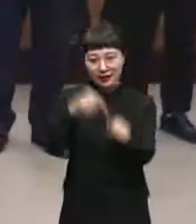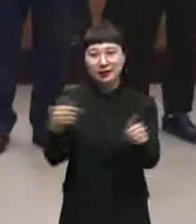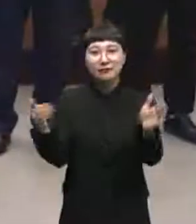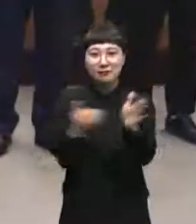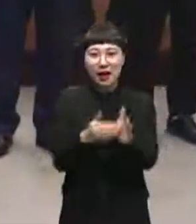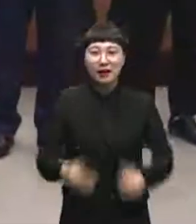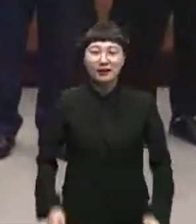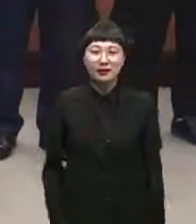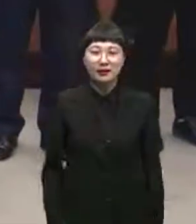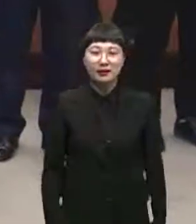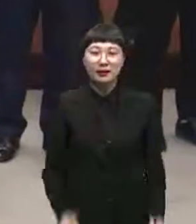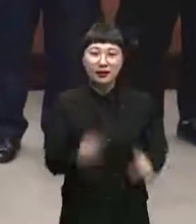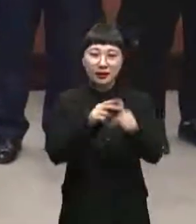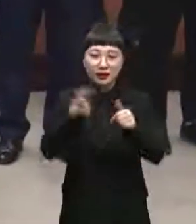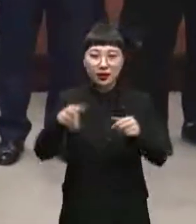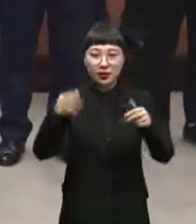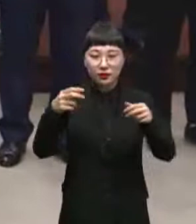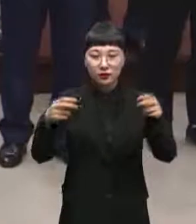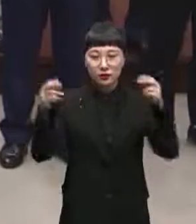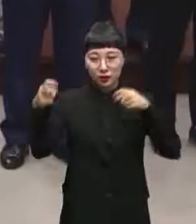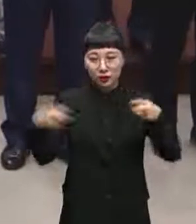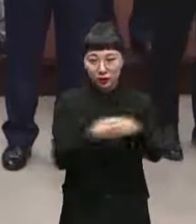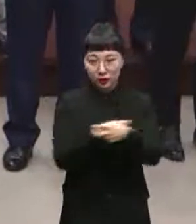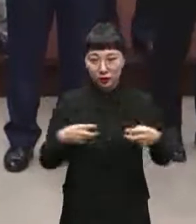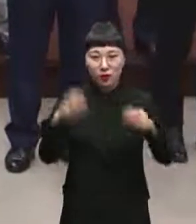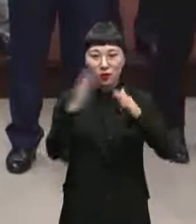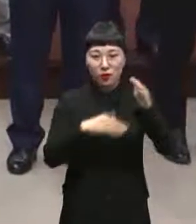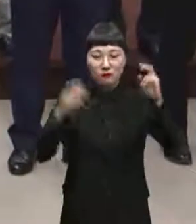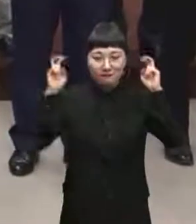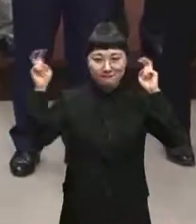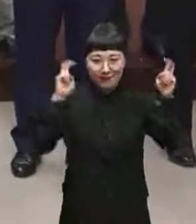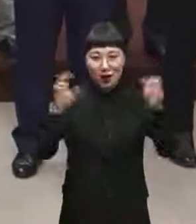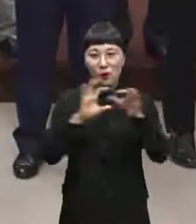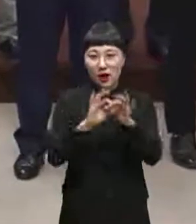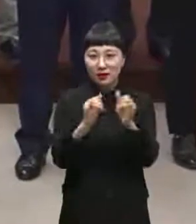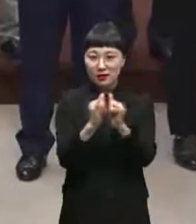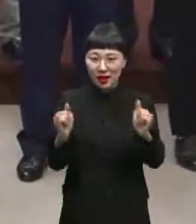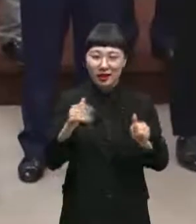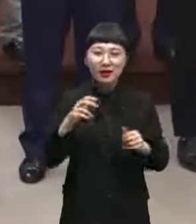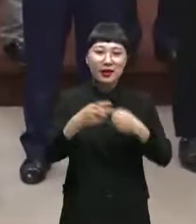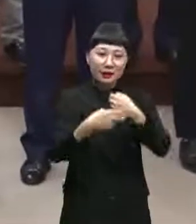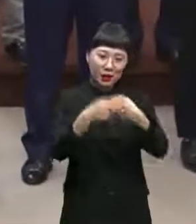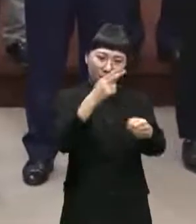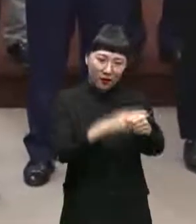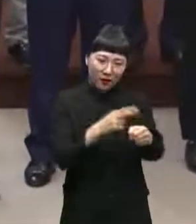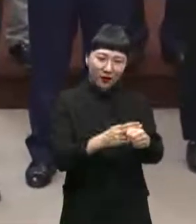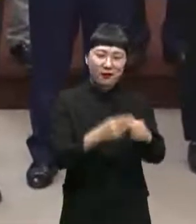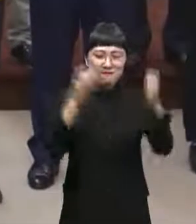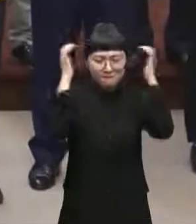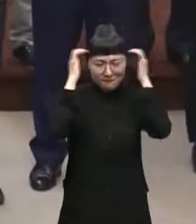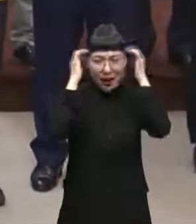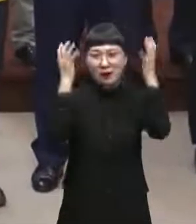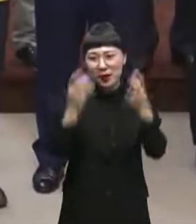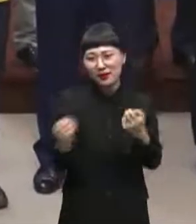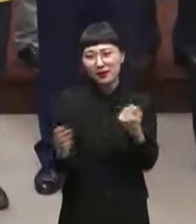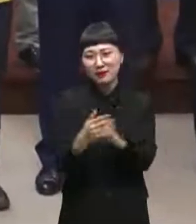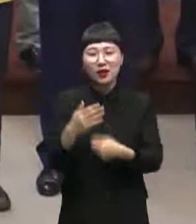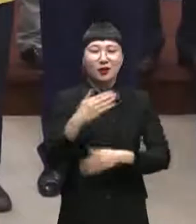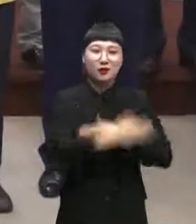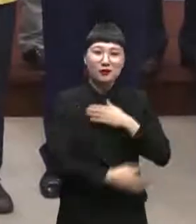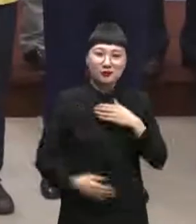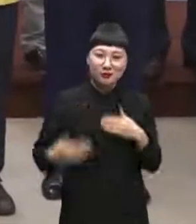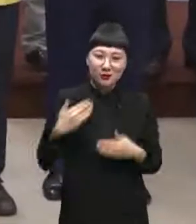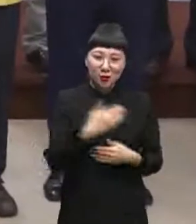인천교통공사 관계자는 코로나19 극복을 위해 애쓰고 있는 의료진의 노력으로 우리의 생명과 안전이 지켜지고 있다며